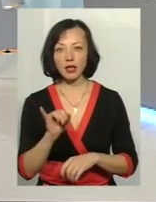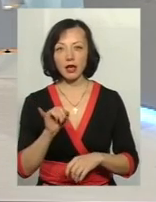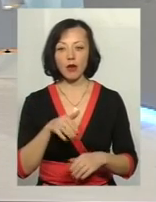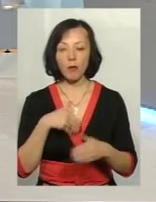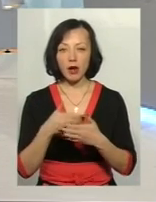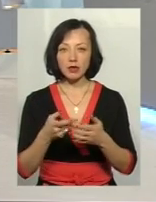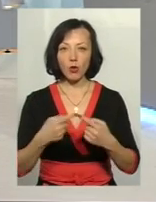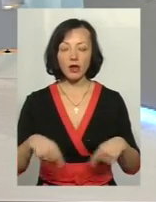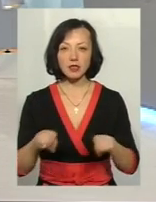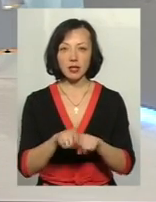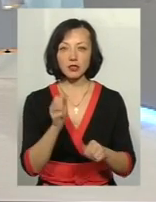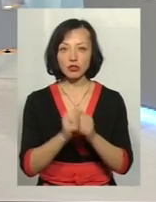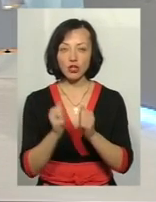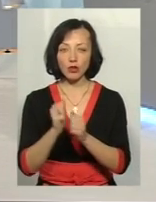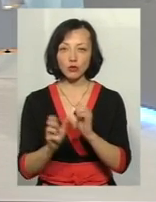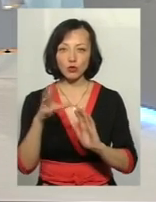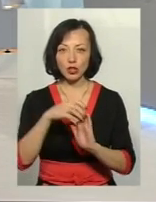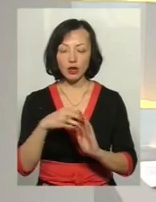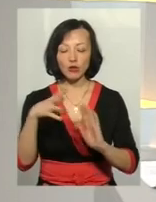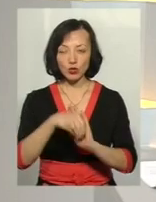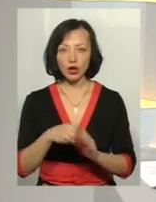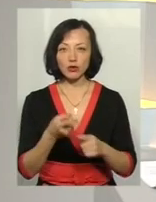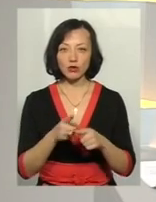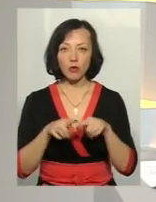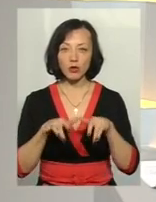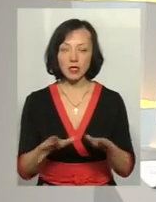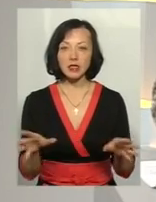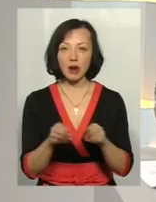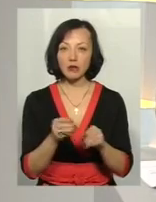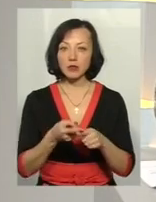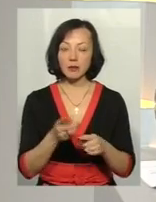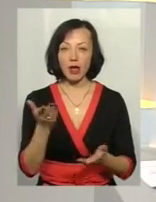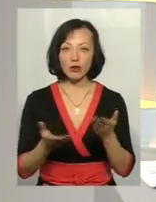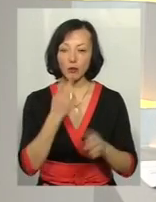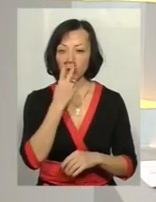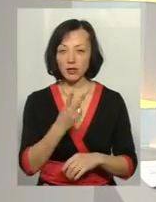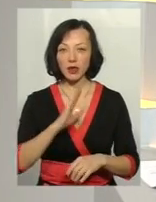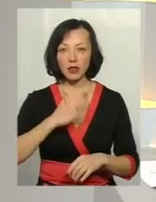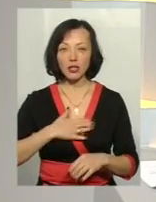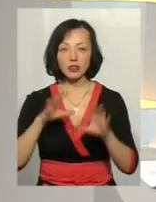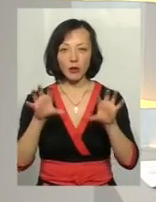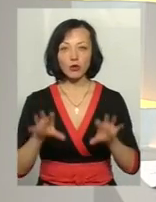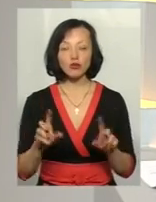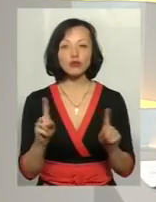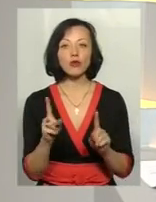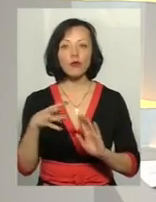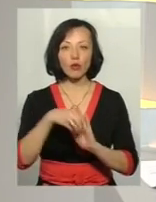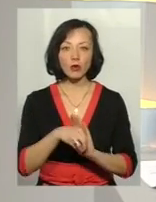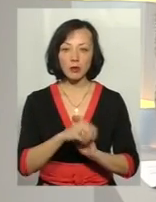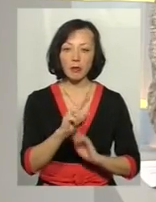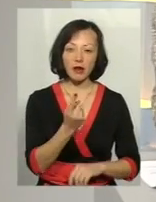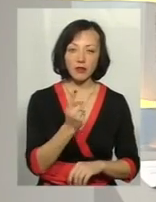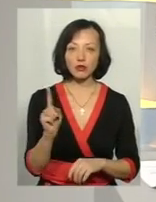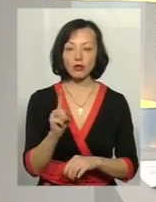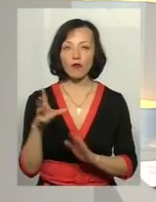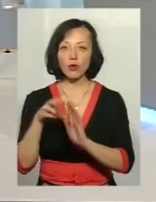громадські організації часто долучаються до цього процесу. Разом з тим, якщо поглянути на наше законодавство, що входить в первинний і